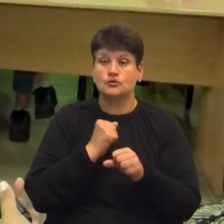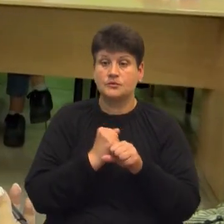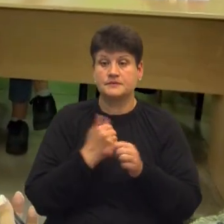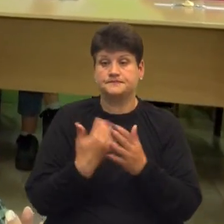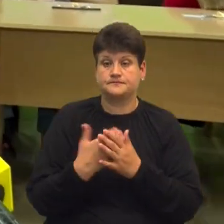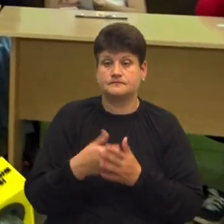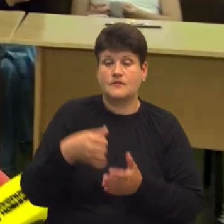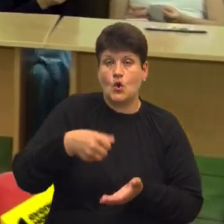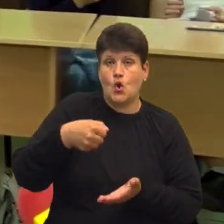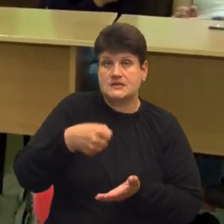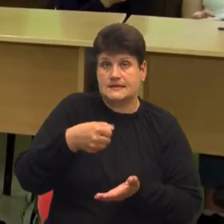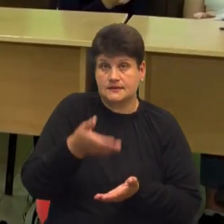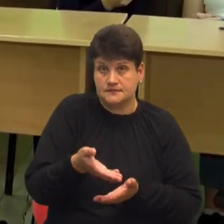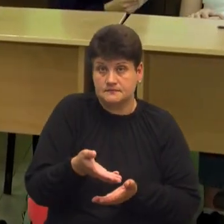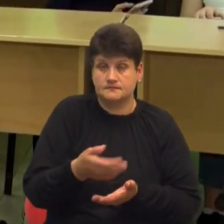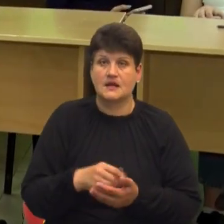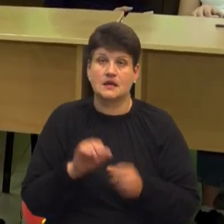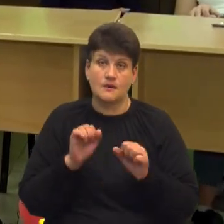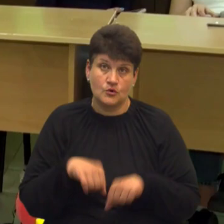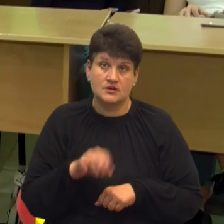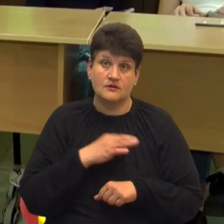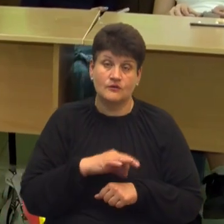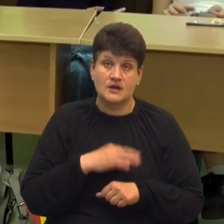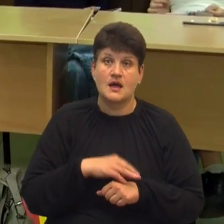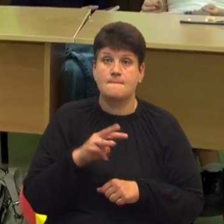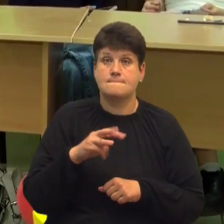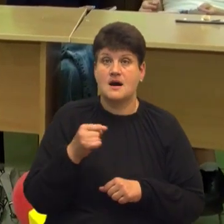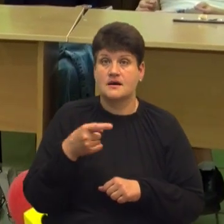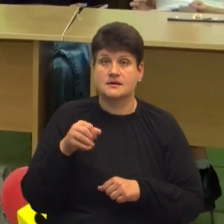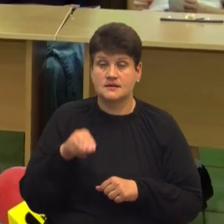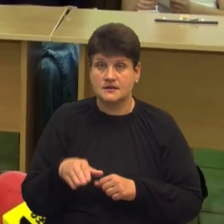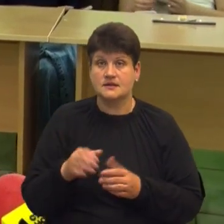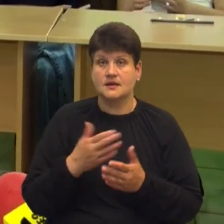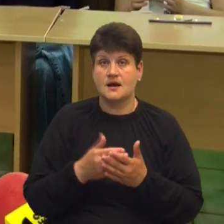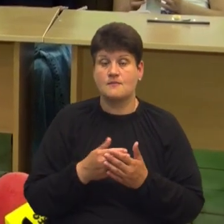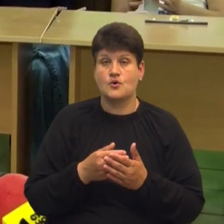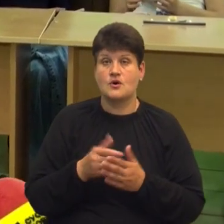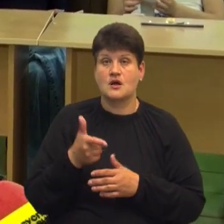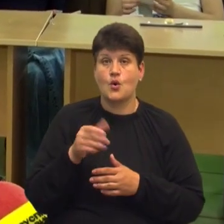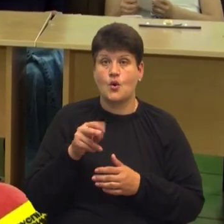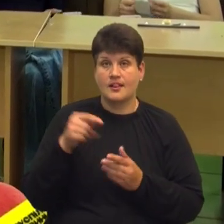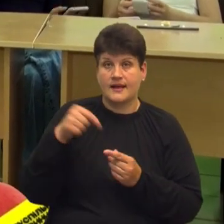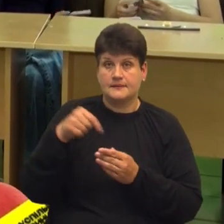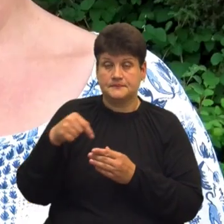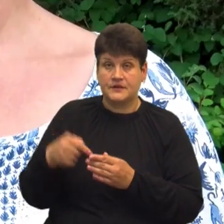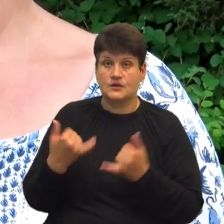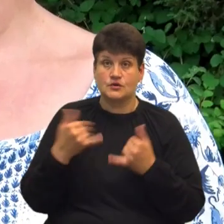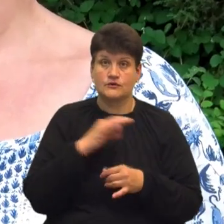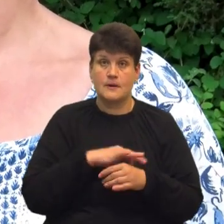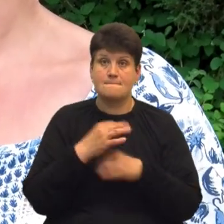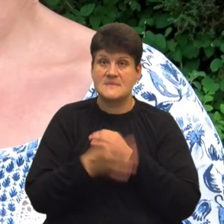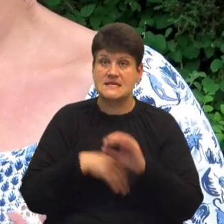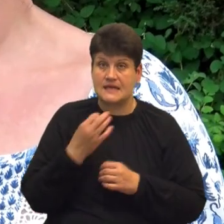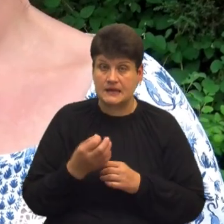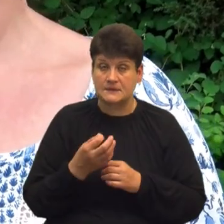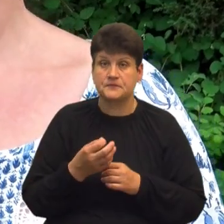корзинки. Ось їх можна використовувати як магніти на холодильник або як підставку підголки. Сьогодні ми використовували ці браслети. Одна з